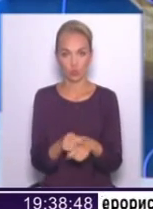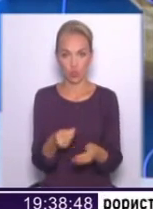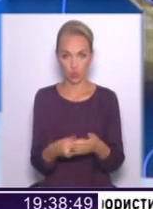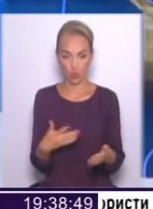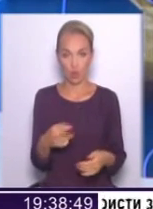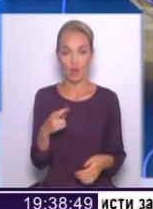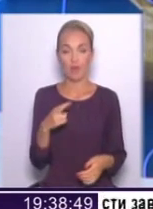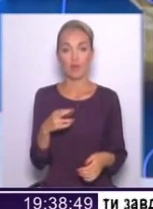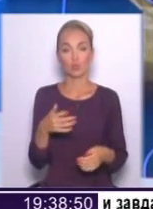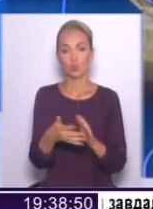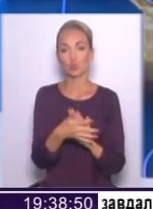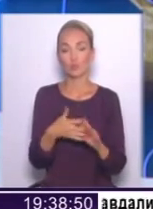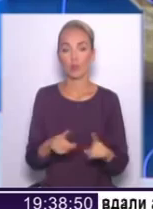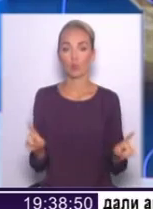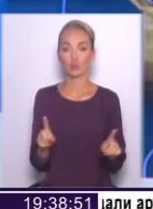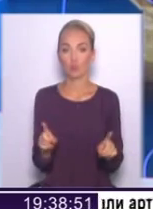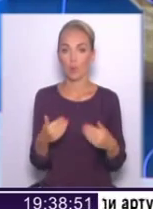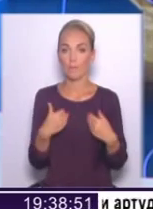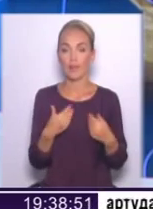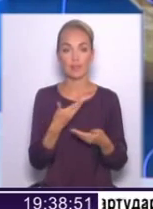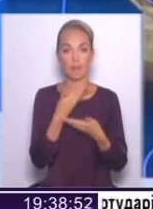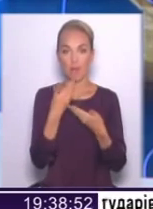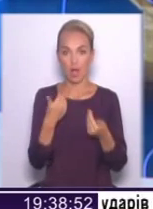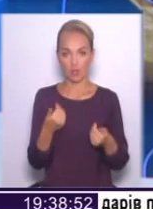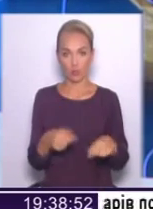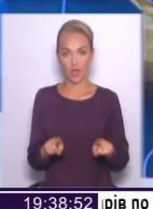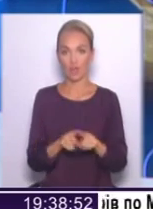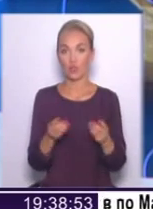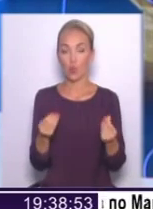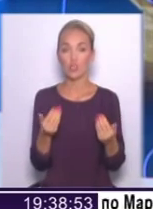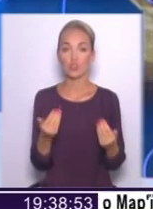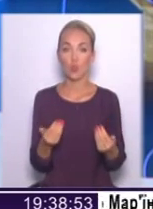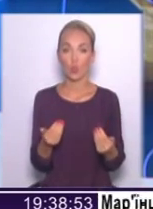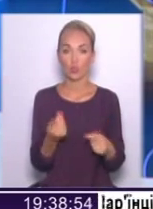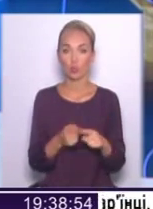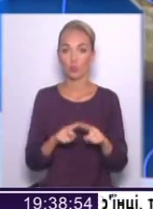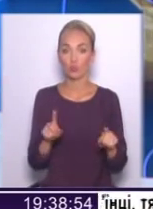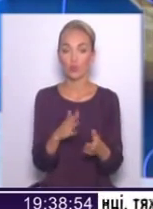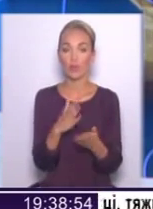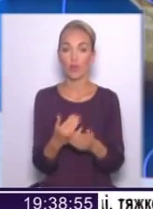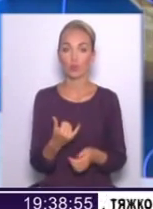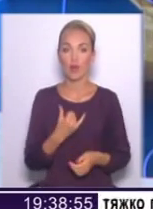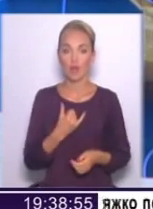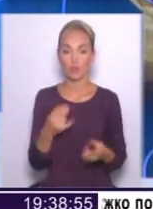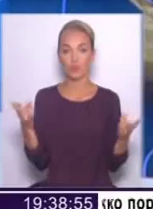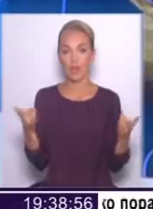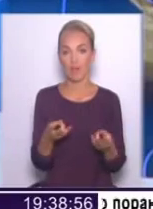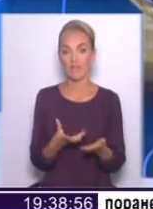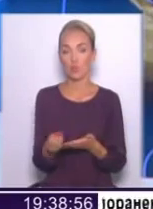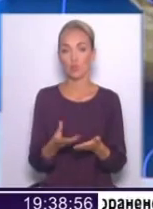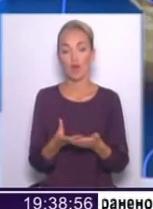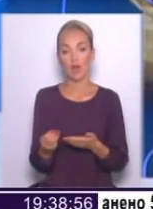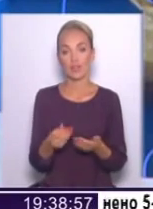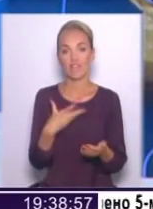здається? Ну, зрозуміло, що ми не маємо таких грошей сьогодні, тому що є у нас потреба фінансувати